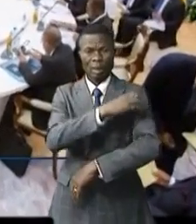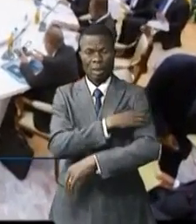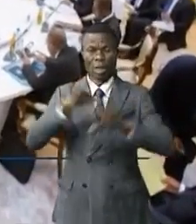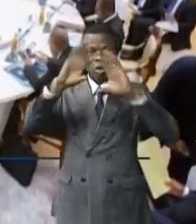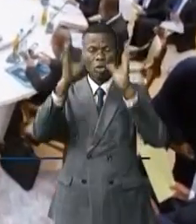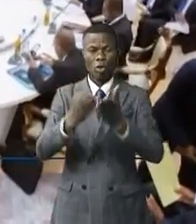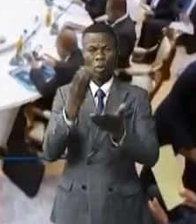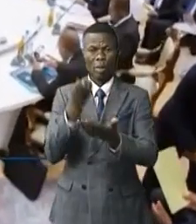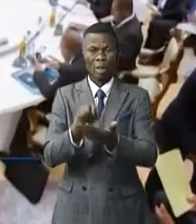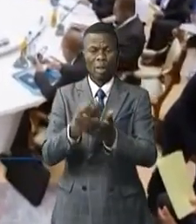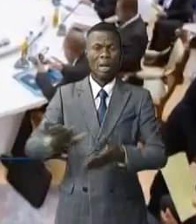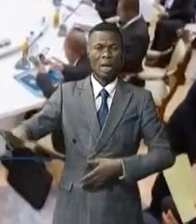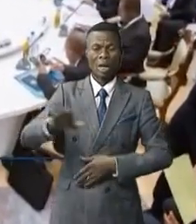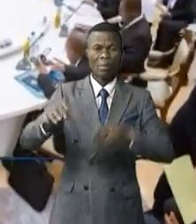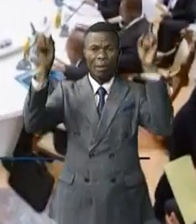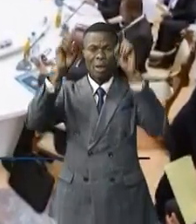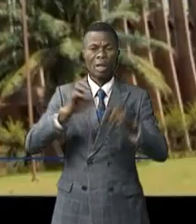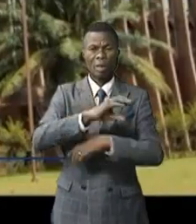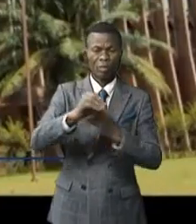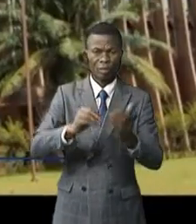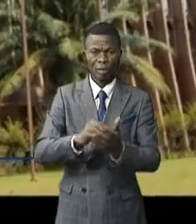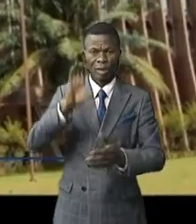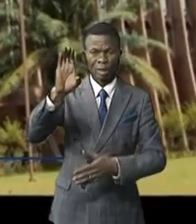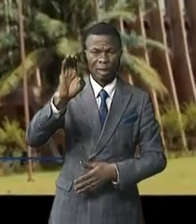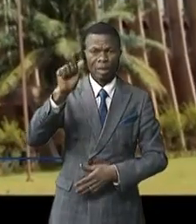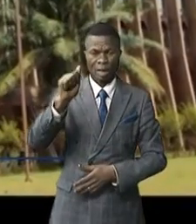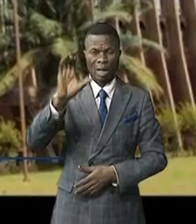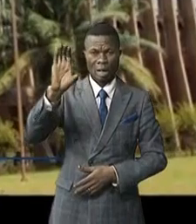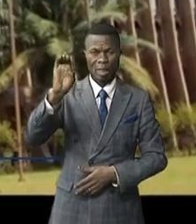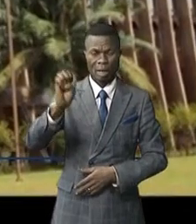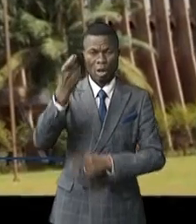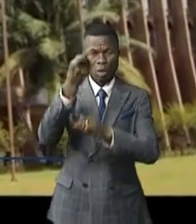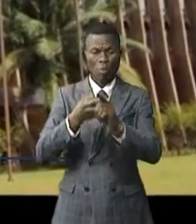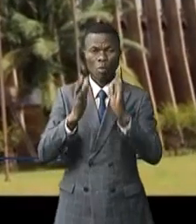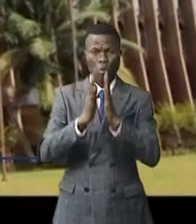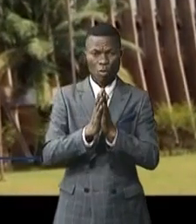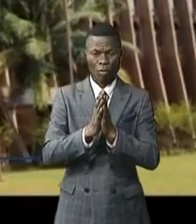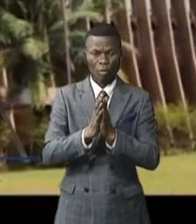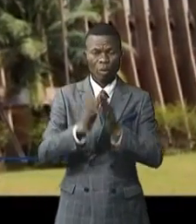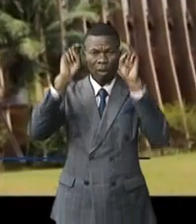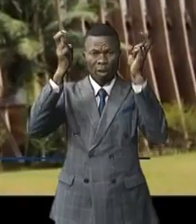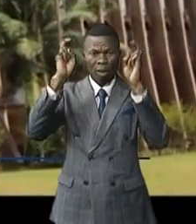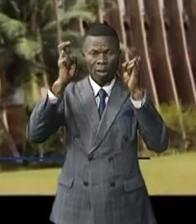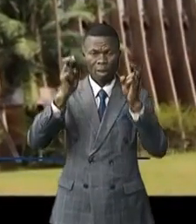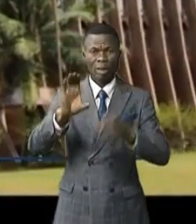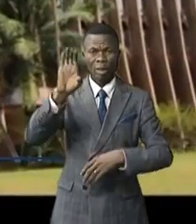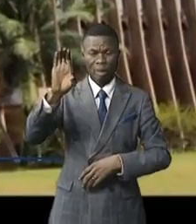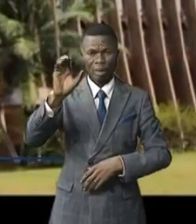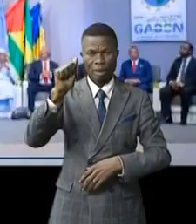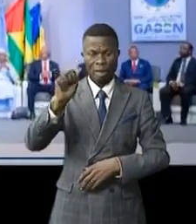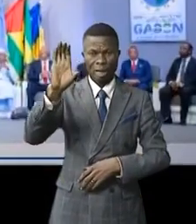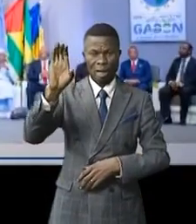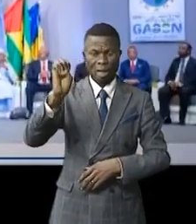Communauté économique des États d'Afrique centrale, CESC. Nous sommes au mois d'octobre. Autour du thème, la CESC a la